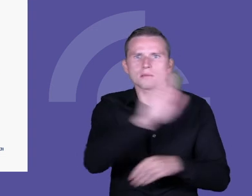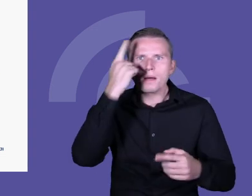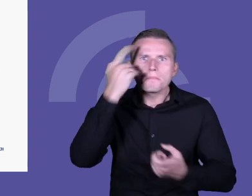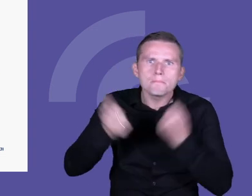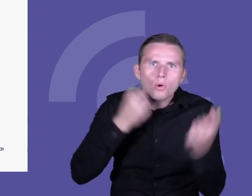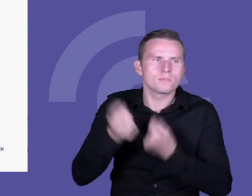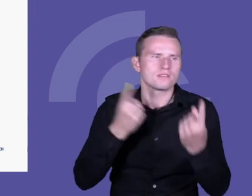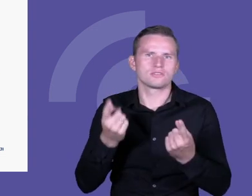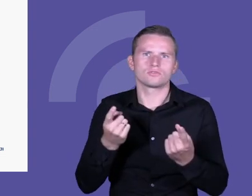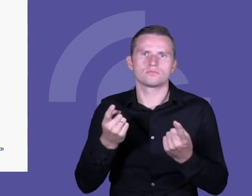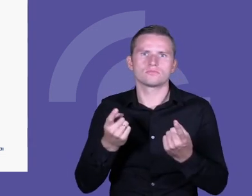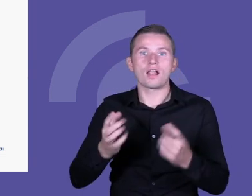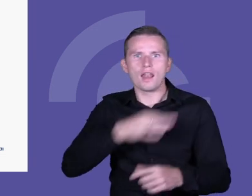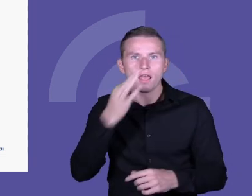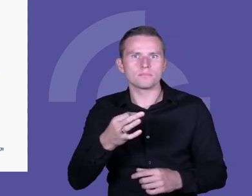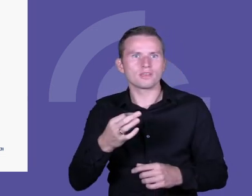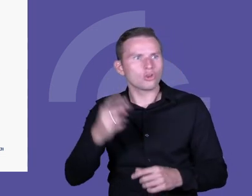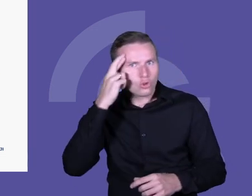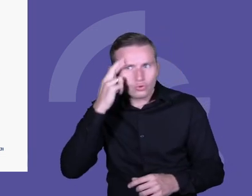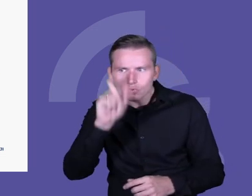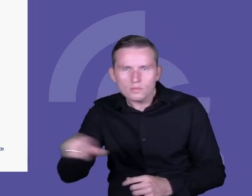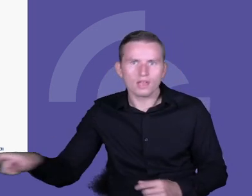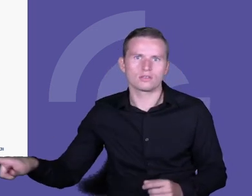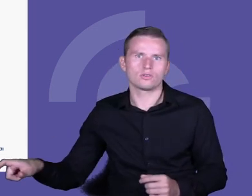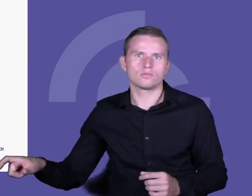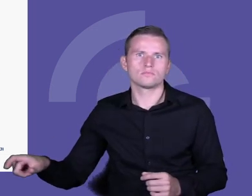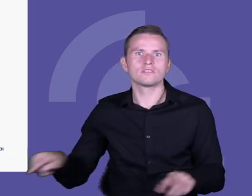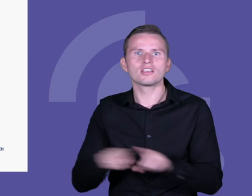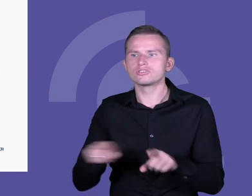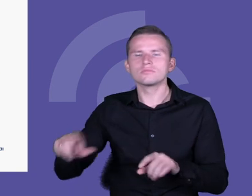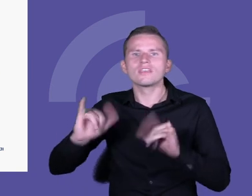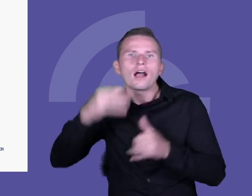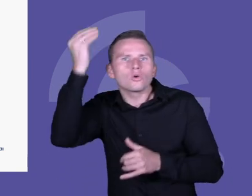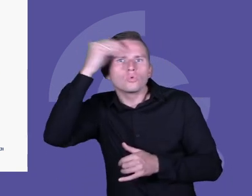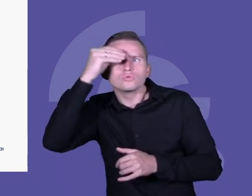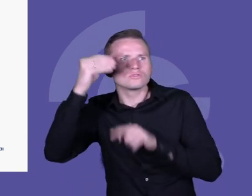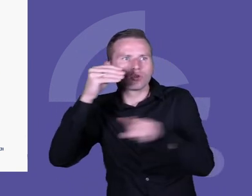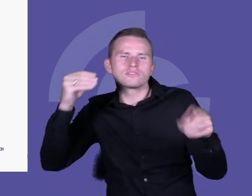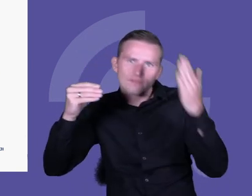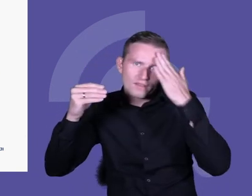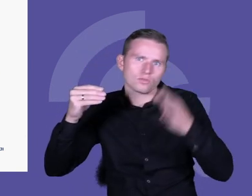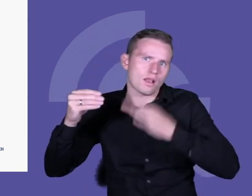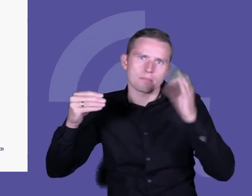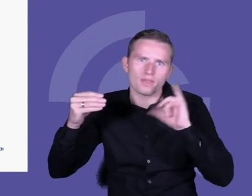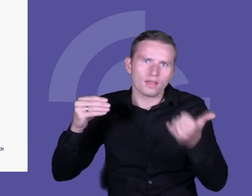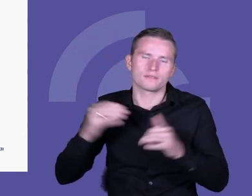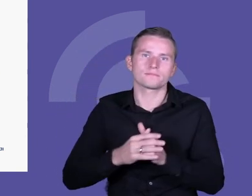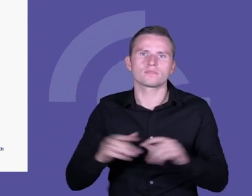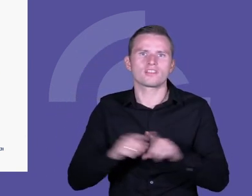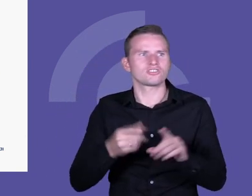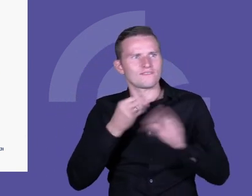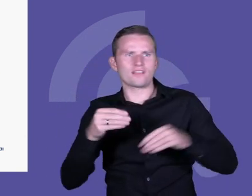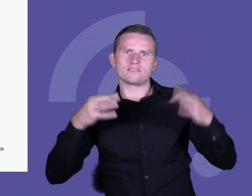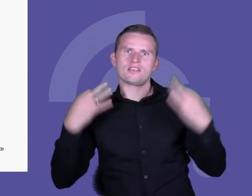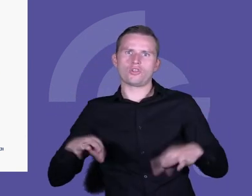i lepiej mnie rozumieją i moje uczenie. Czy też dają nam więcej luzu, a nasze lekcje są